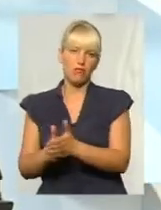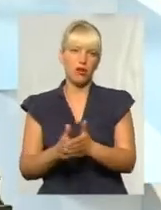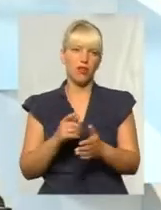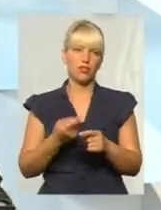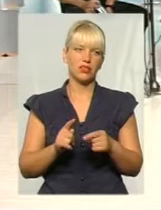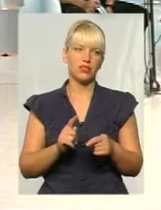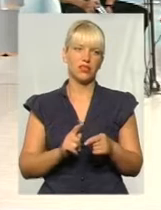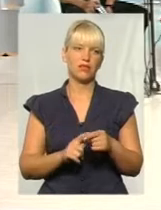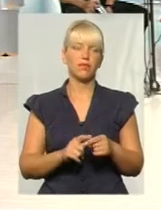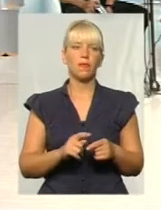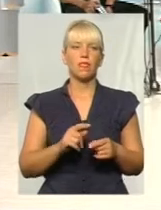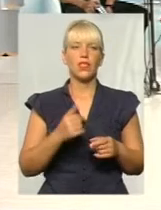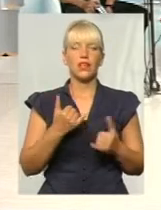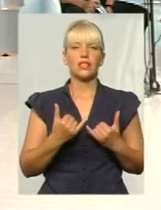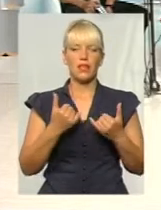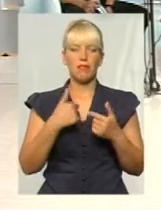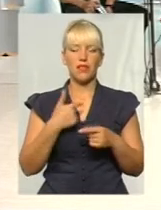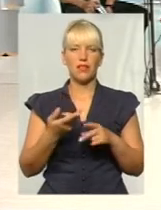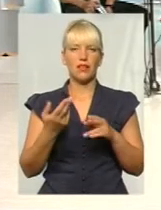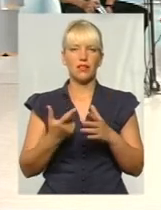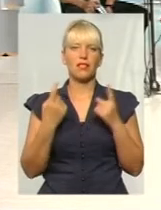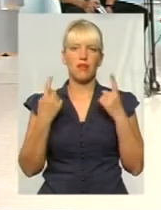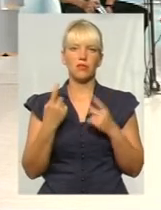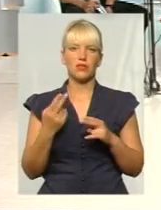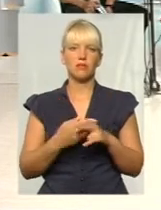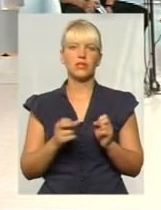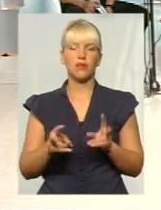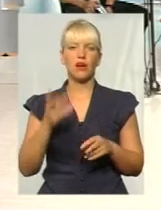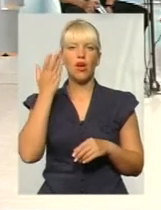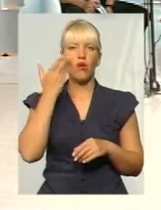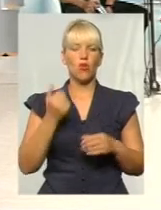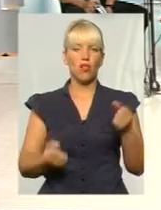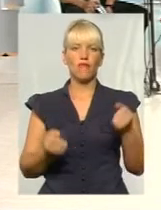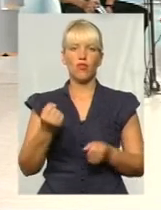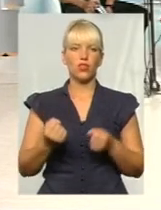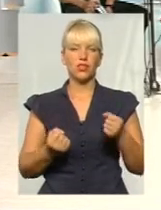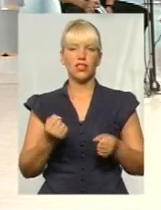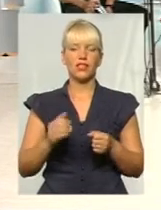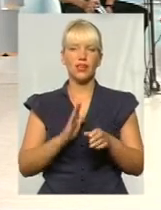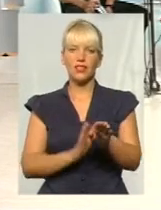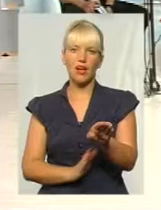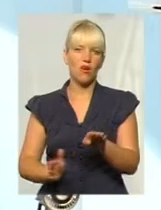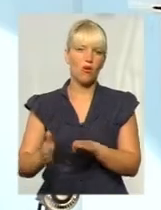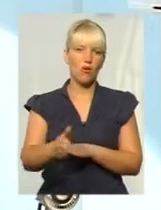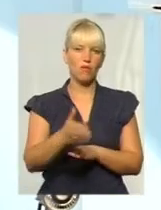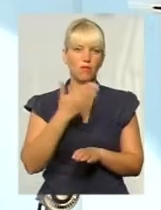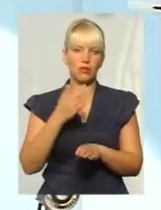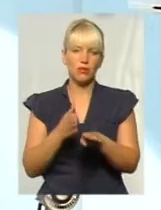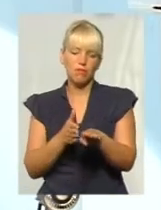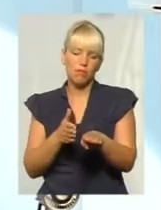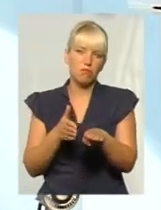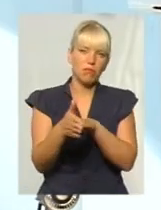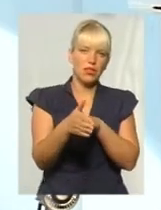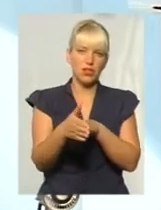проблема. Особисто для мене також найбільша небезпека, коли водії просто не обминають, дуже близько під'їжджають,